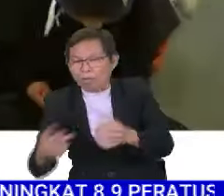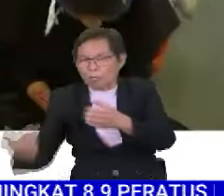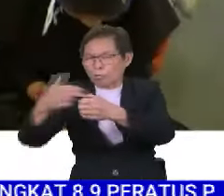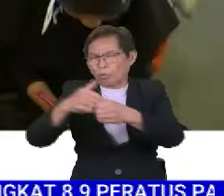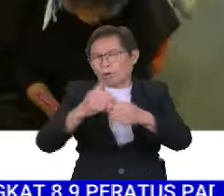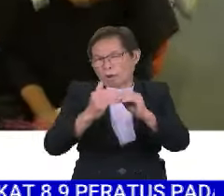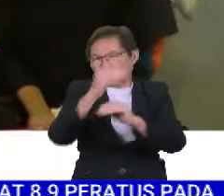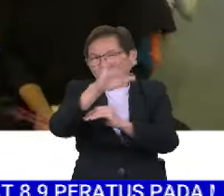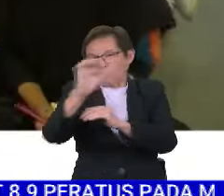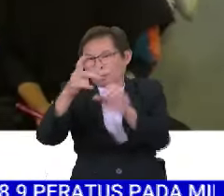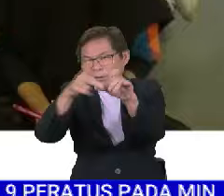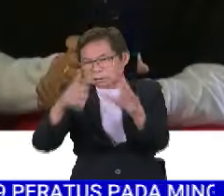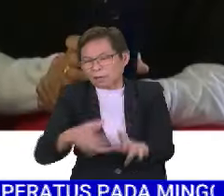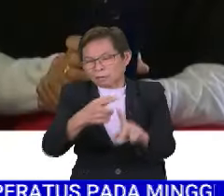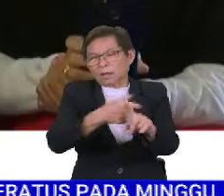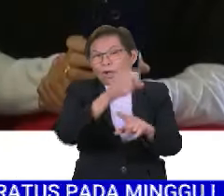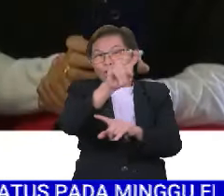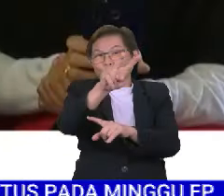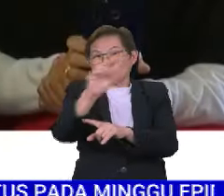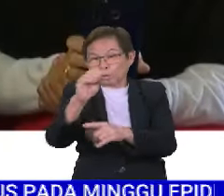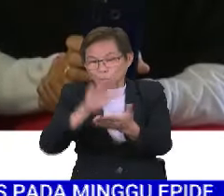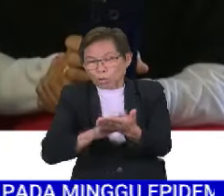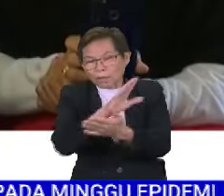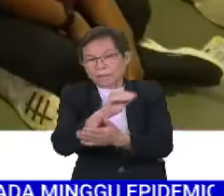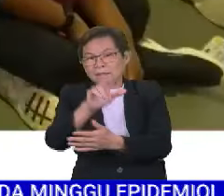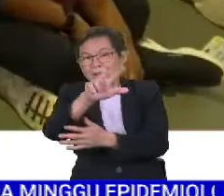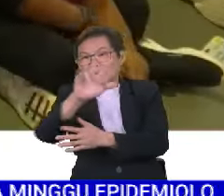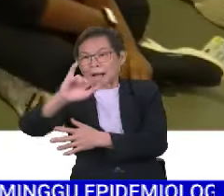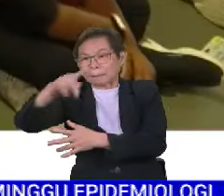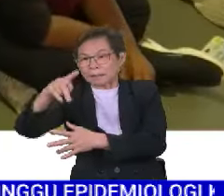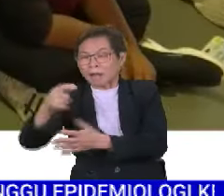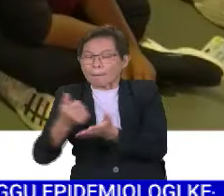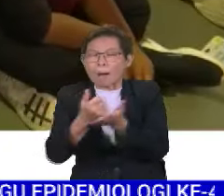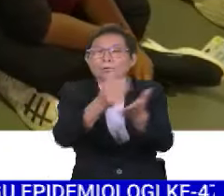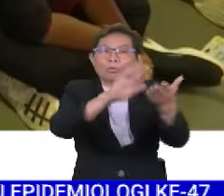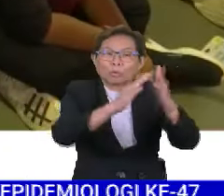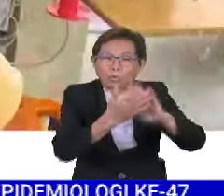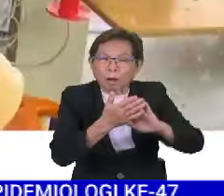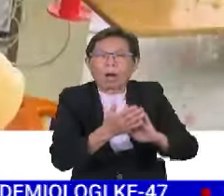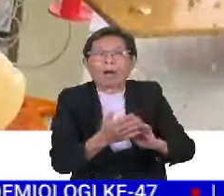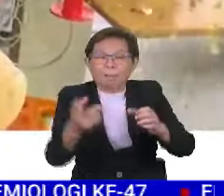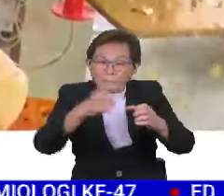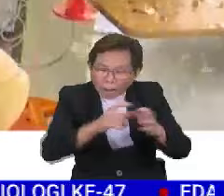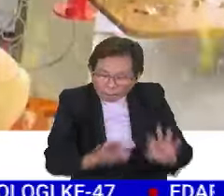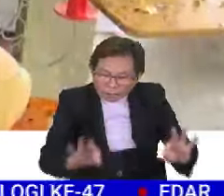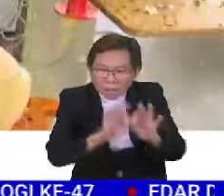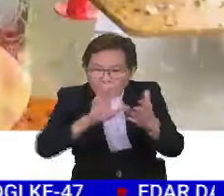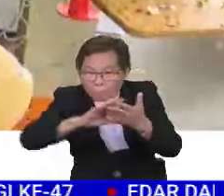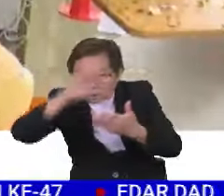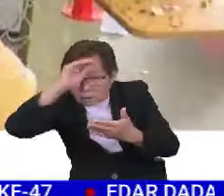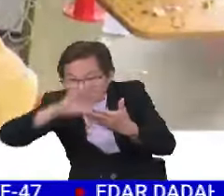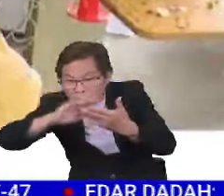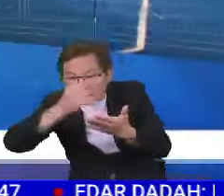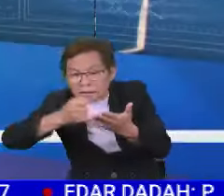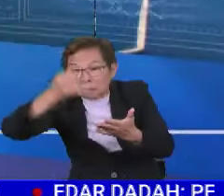lebih 500 peserta dari 20 sekolah dan 3 IPTA membantu komuniti mengenai pentingnya mempelajari ilmu CPR.